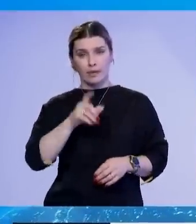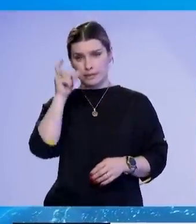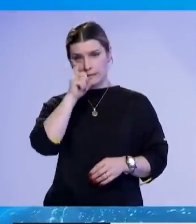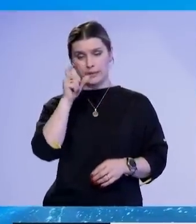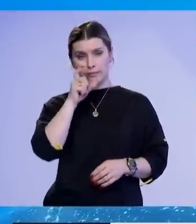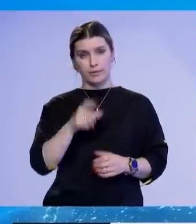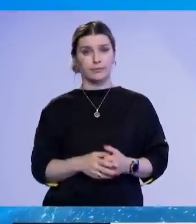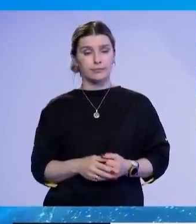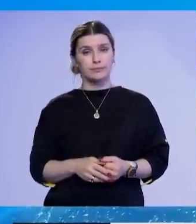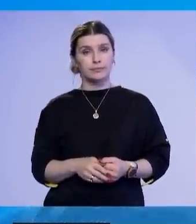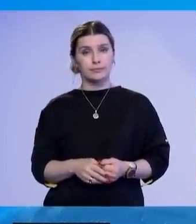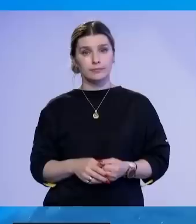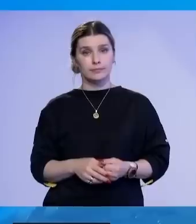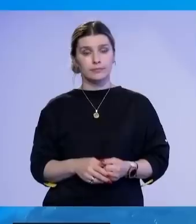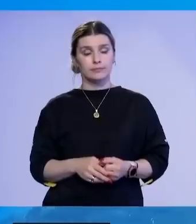thuet në njoftim.